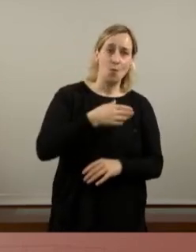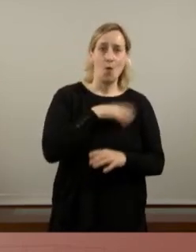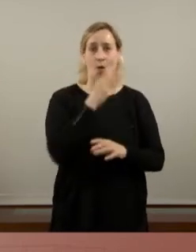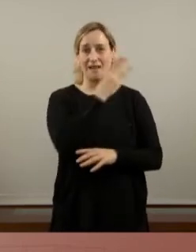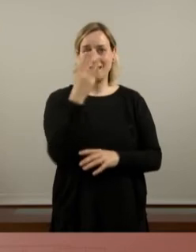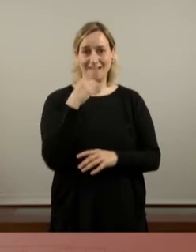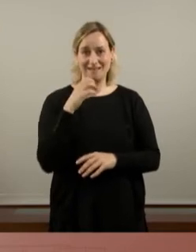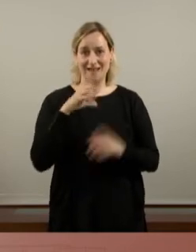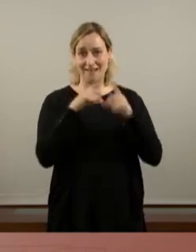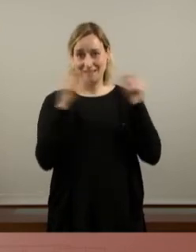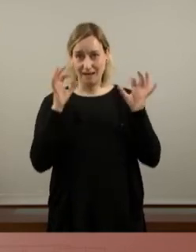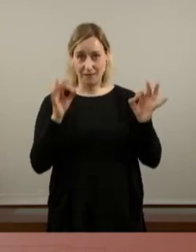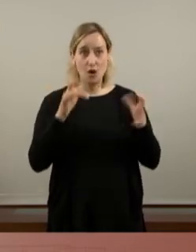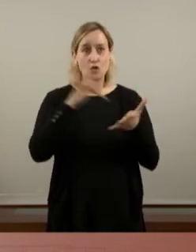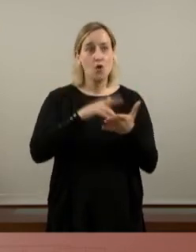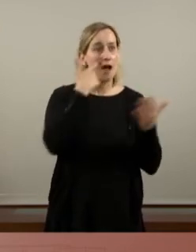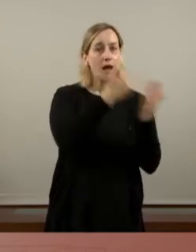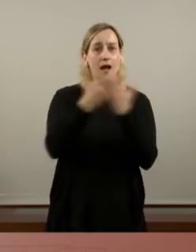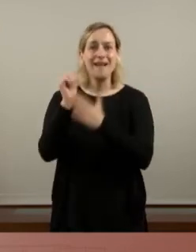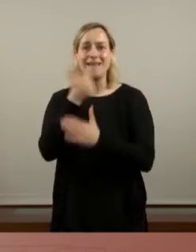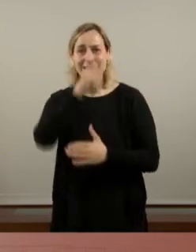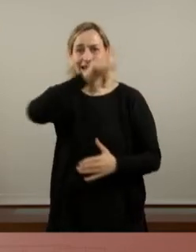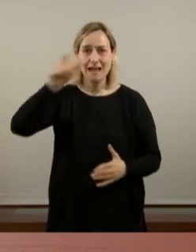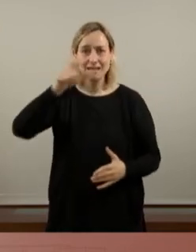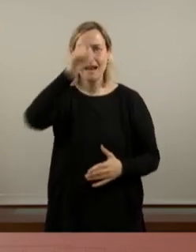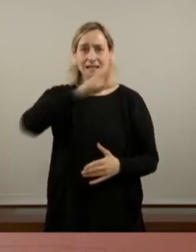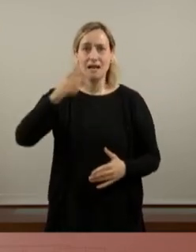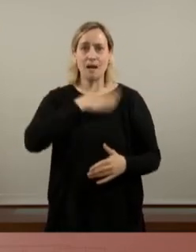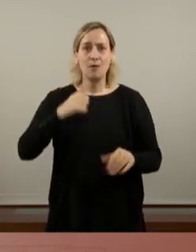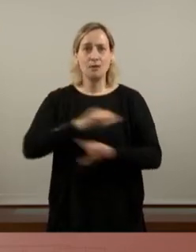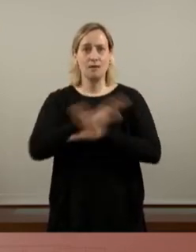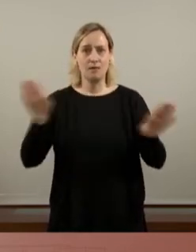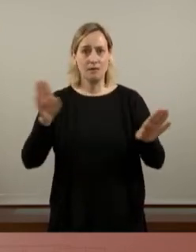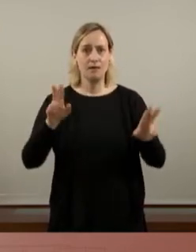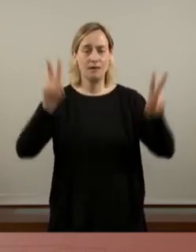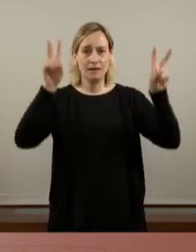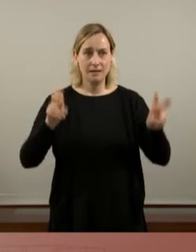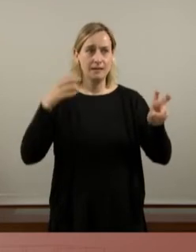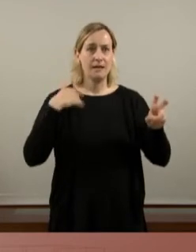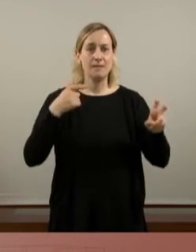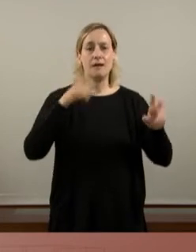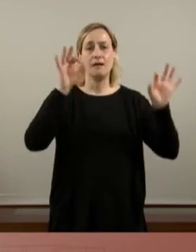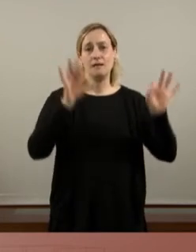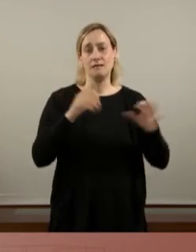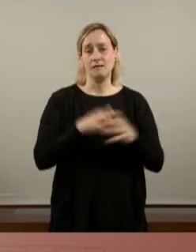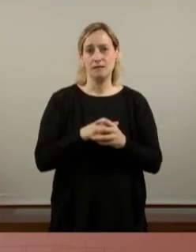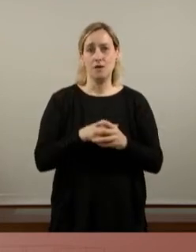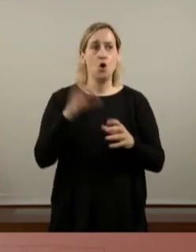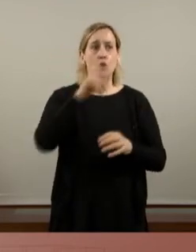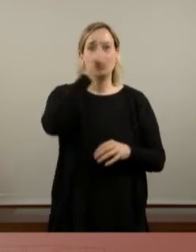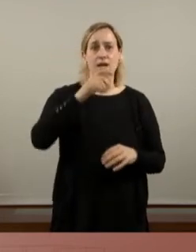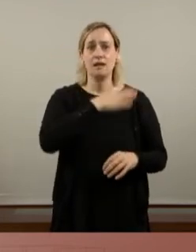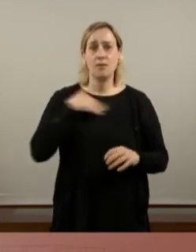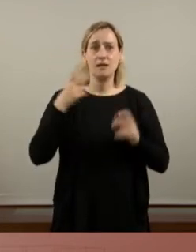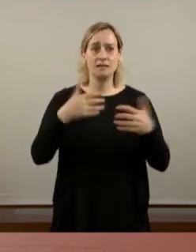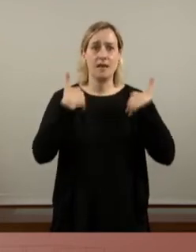sinó que l d'avaluar la gent. La gent que vol deixar de veure la brimo o l'arro desnonant. O la gent que vol